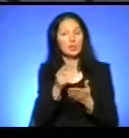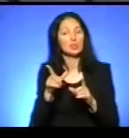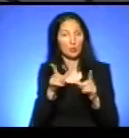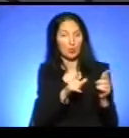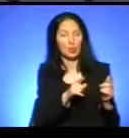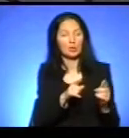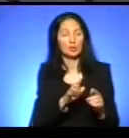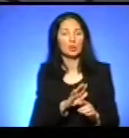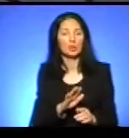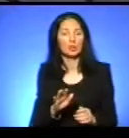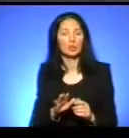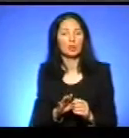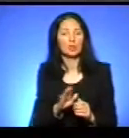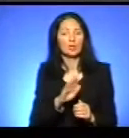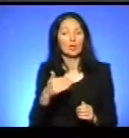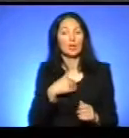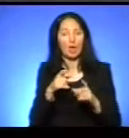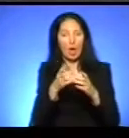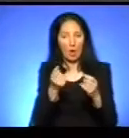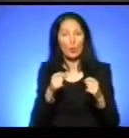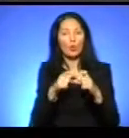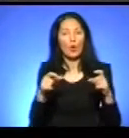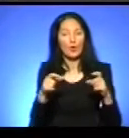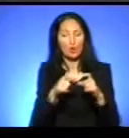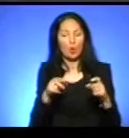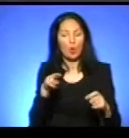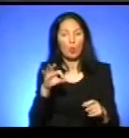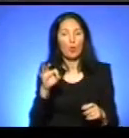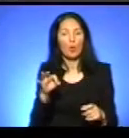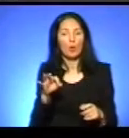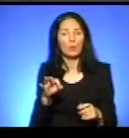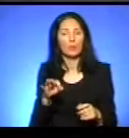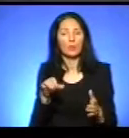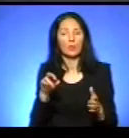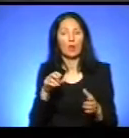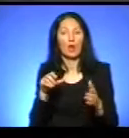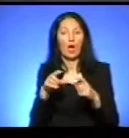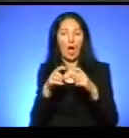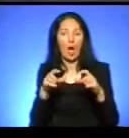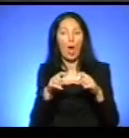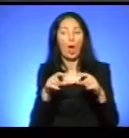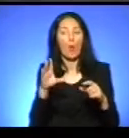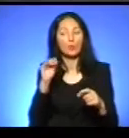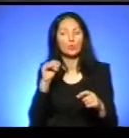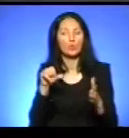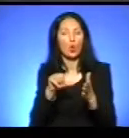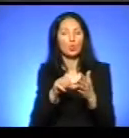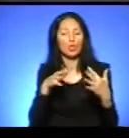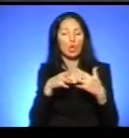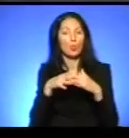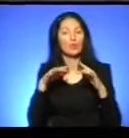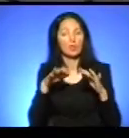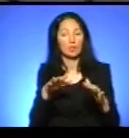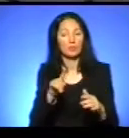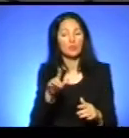квиток по учасникам бойових дій посвідчення. А